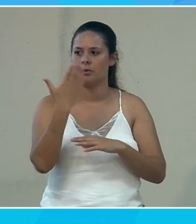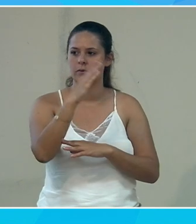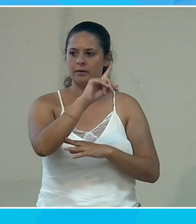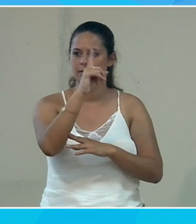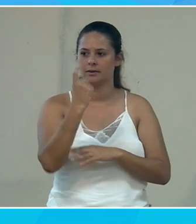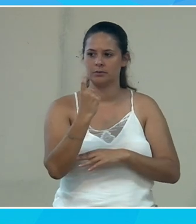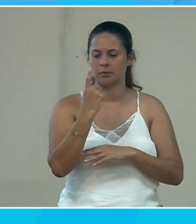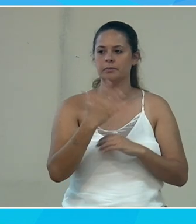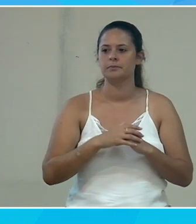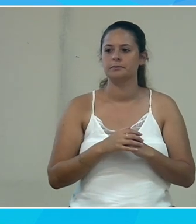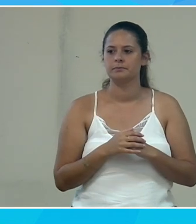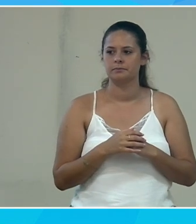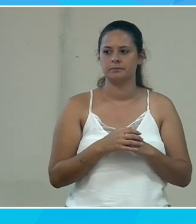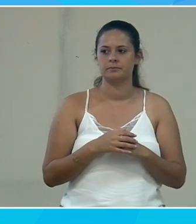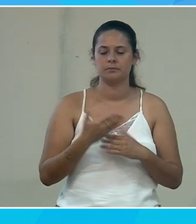question